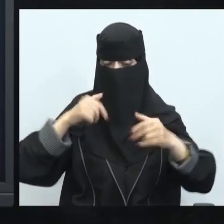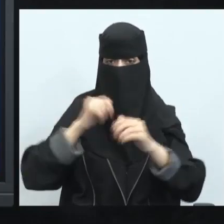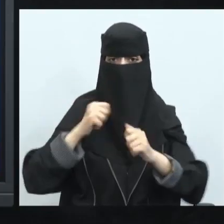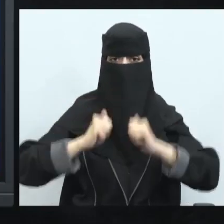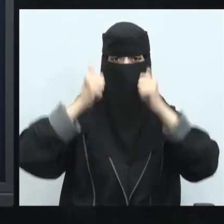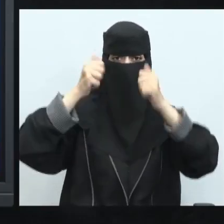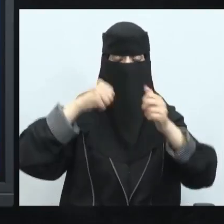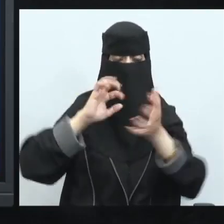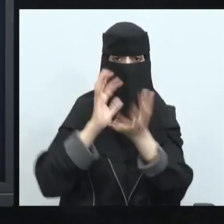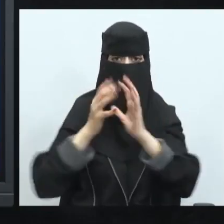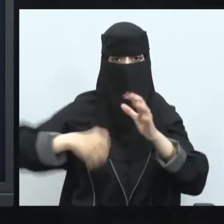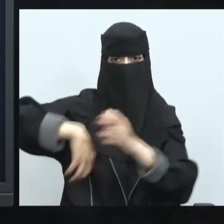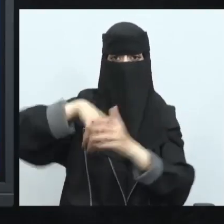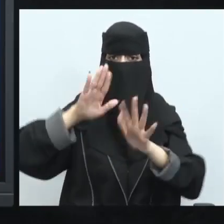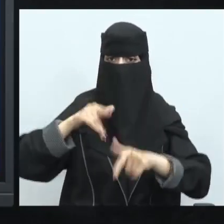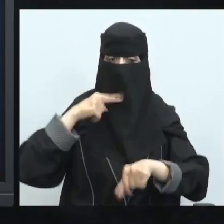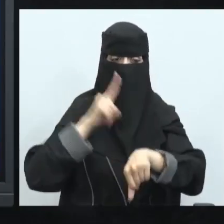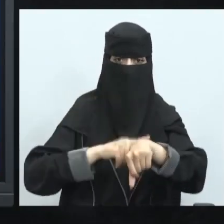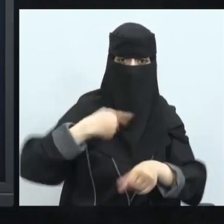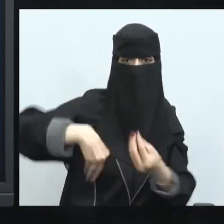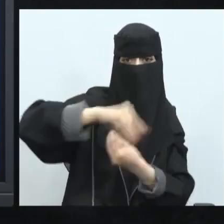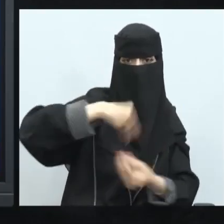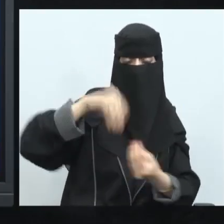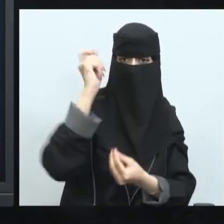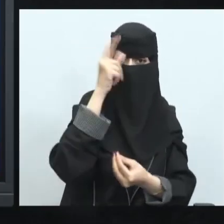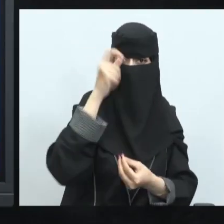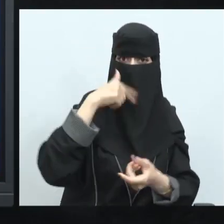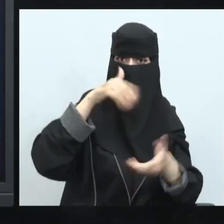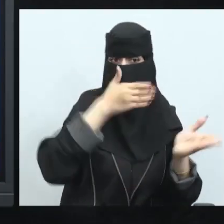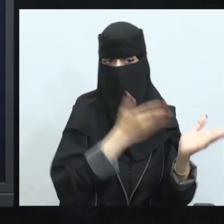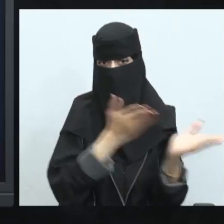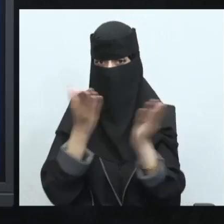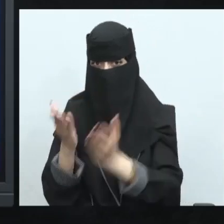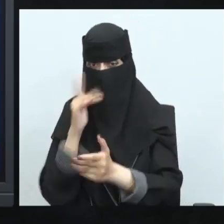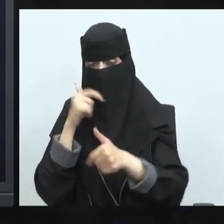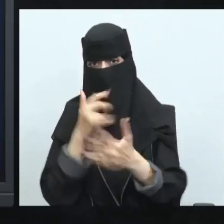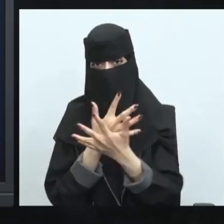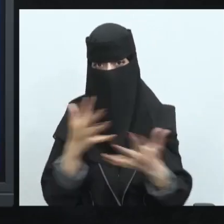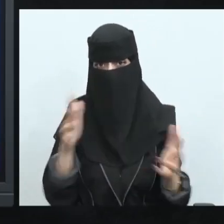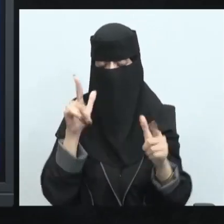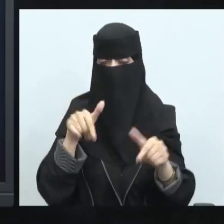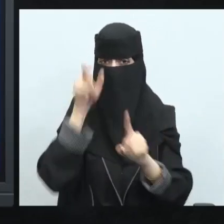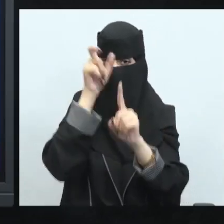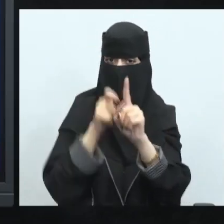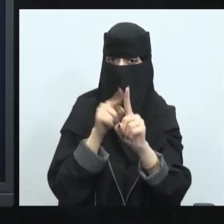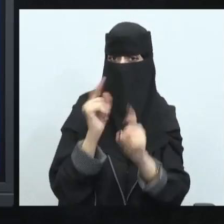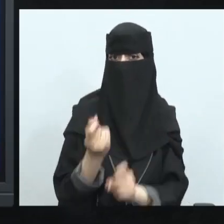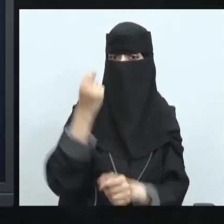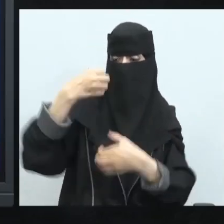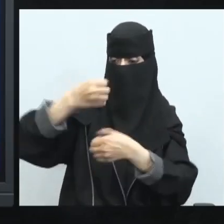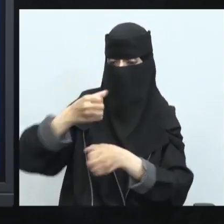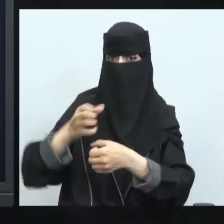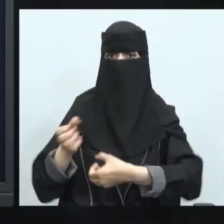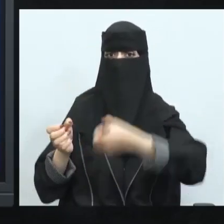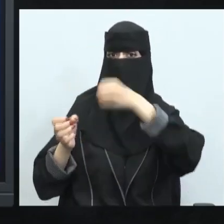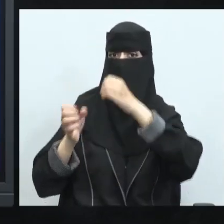حتى مثلا نشاهد في موسم الحج حينما تحضر الحضور أو الحشود وكل شخص لديه استخدام